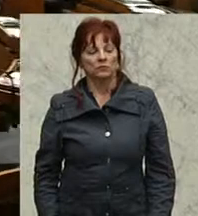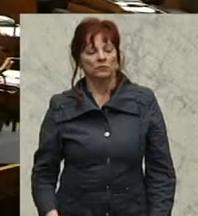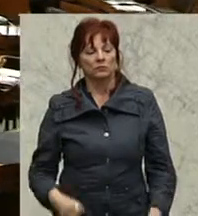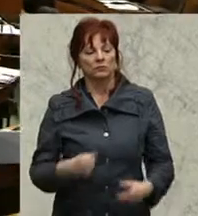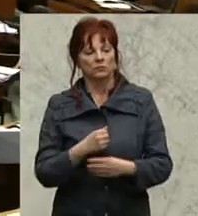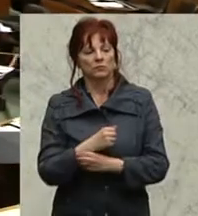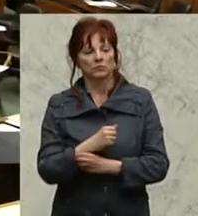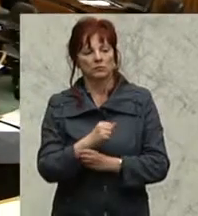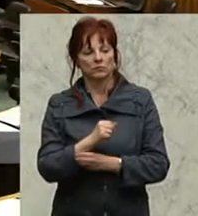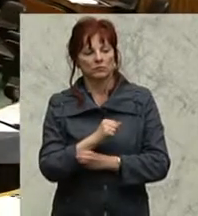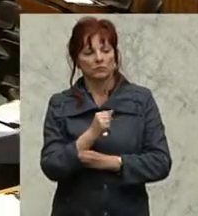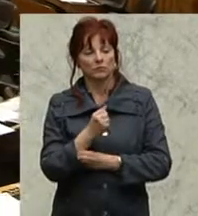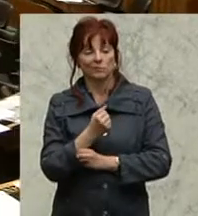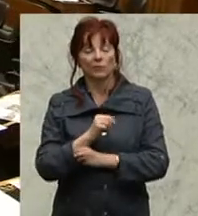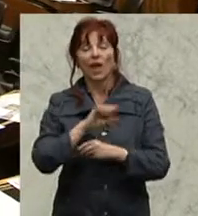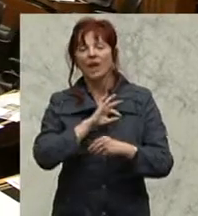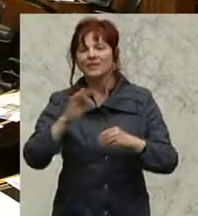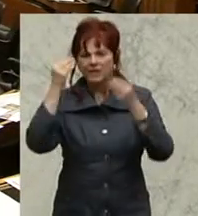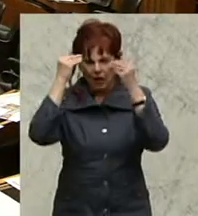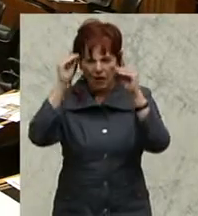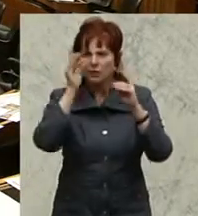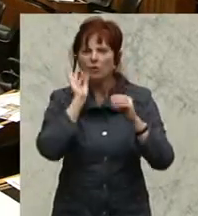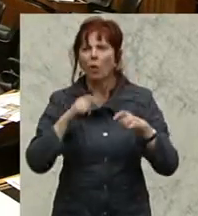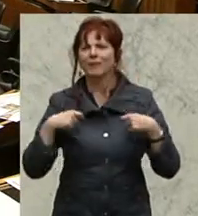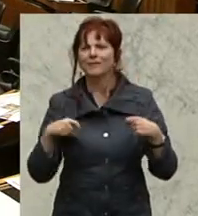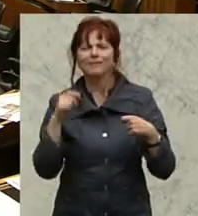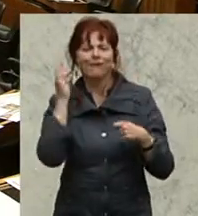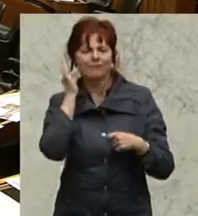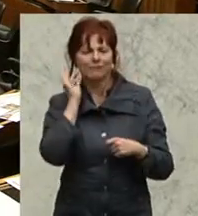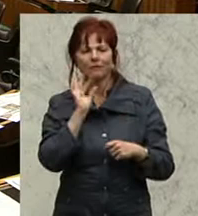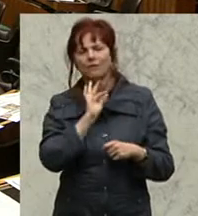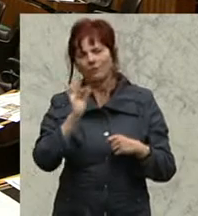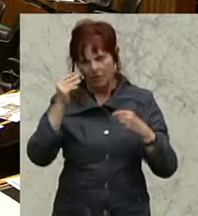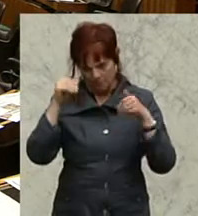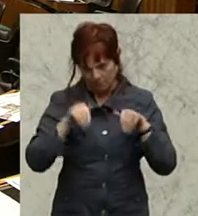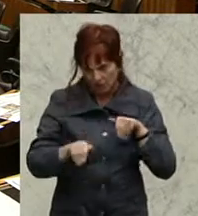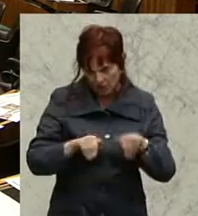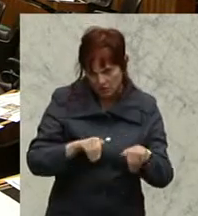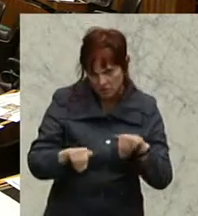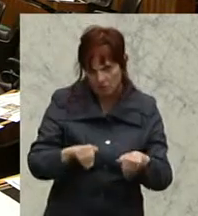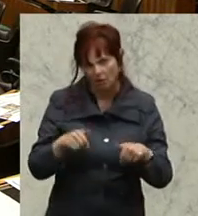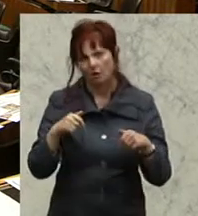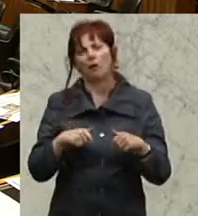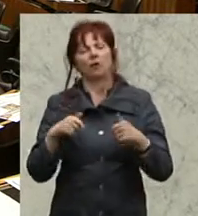Siegis Bertolinschek, BZÖ. Minister, Herr Staatssekretär, sehr geehrte Damen und Herren,